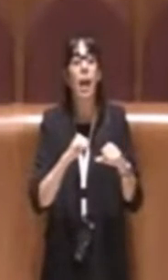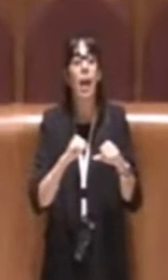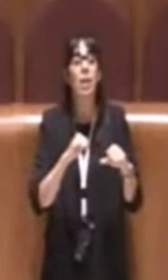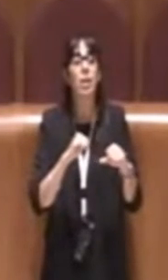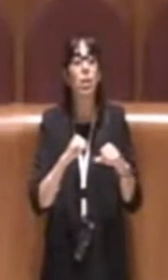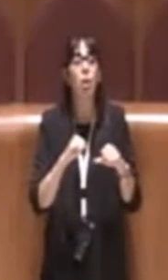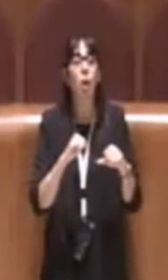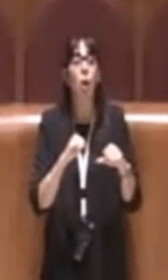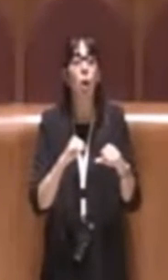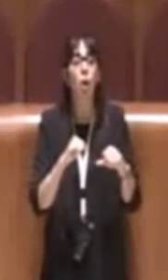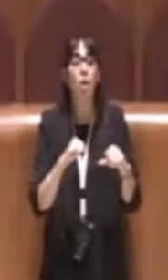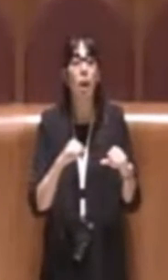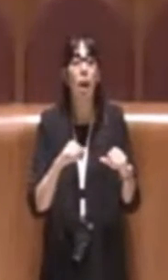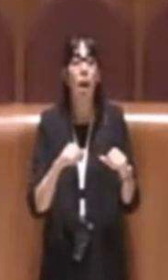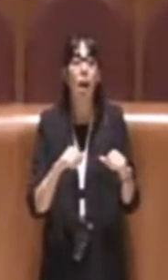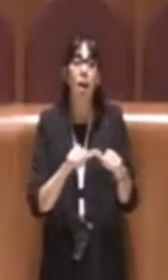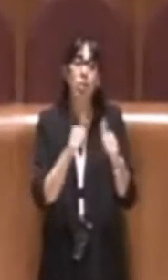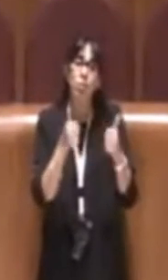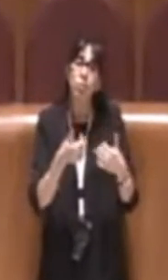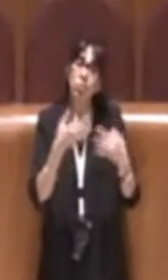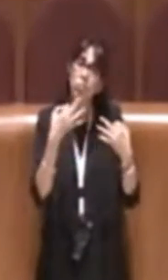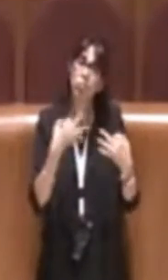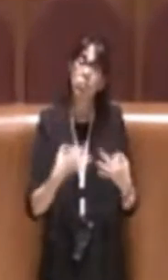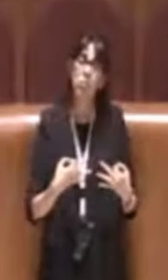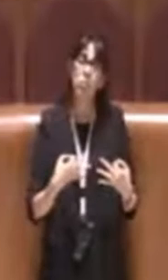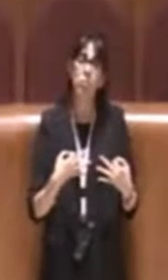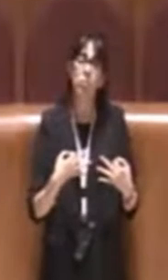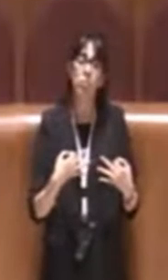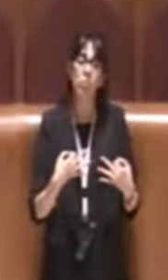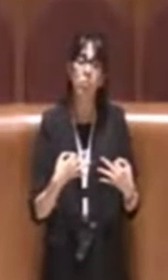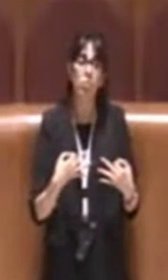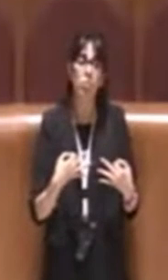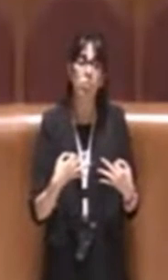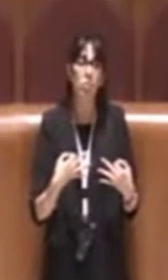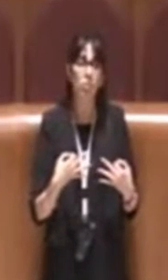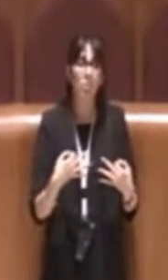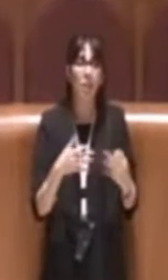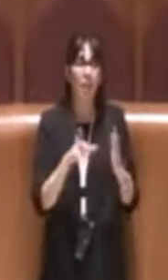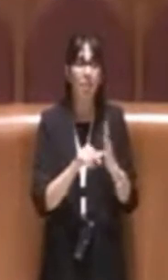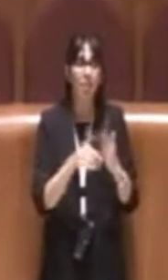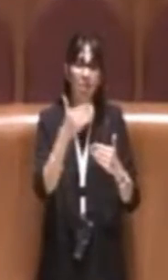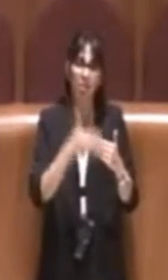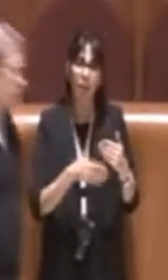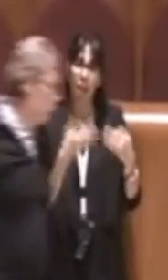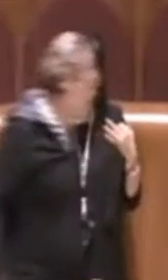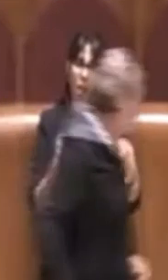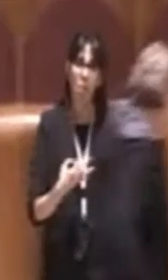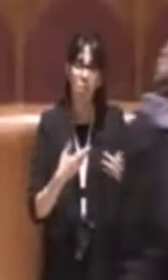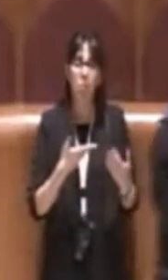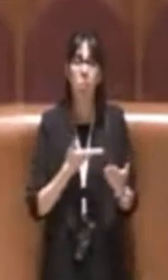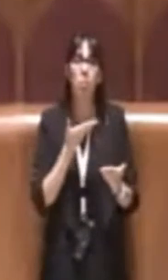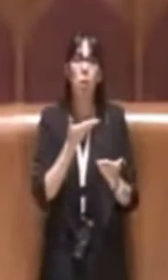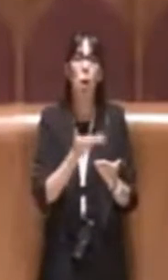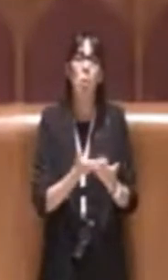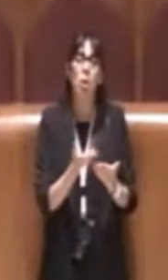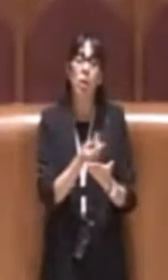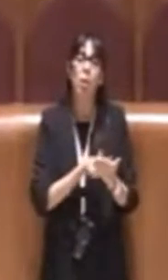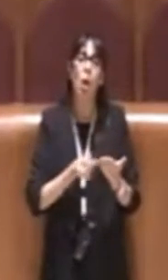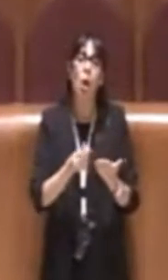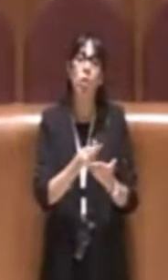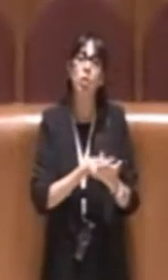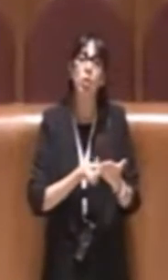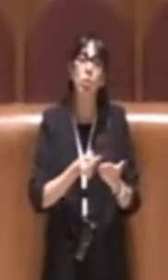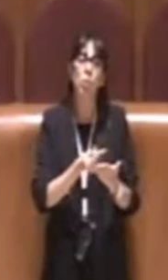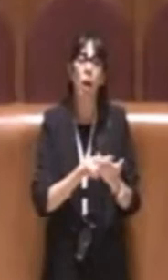formalizzare quindi nei tempi una proposta progettuale su